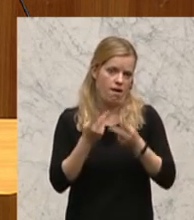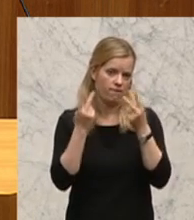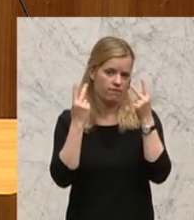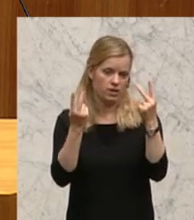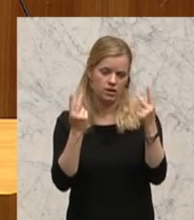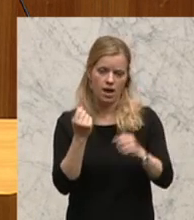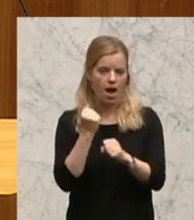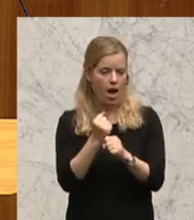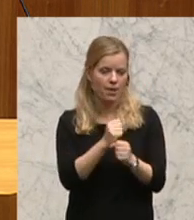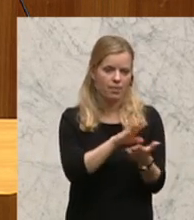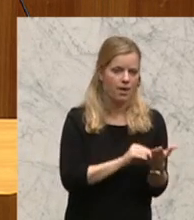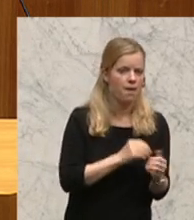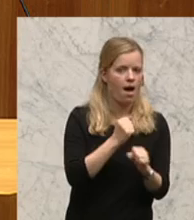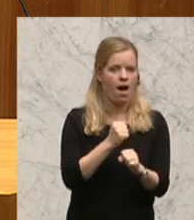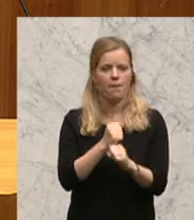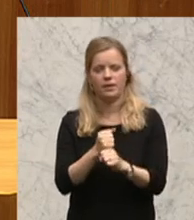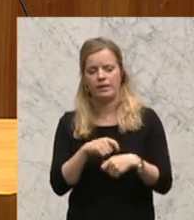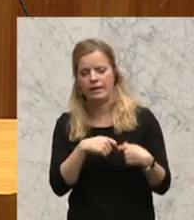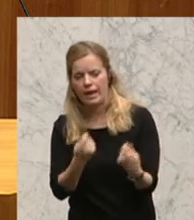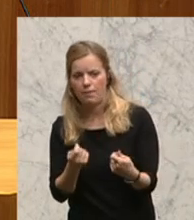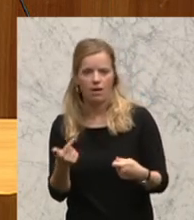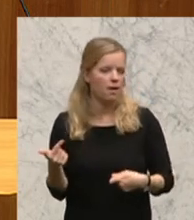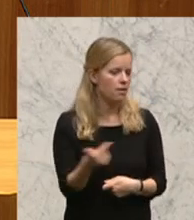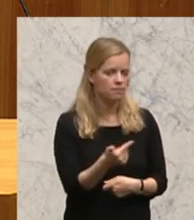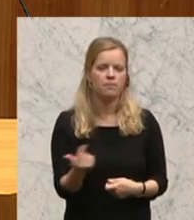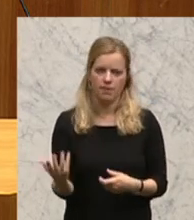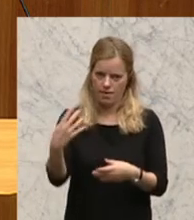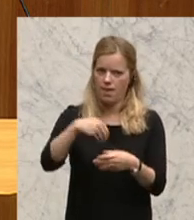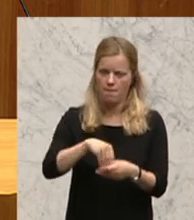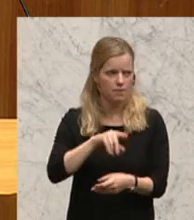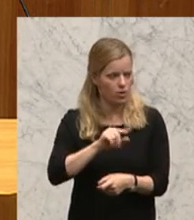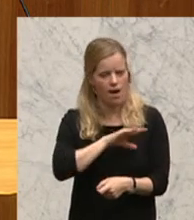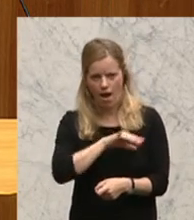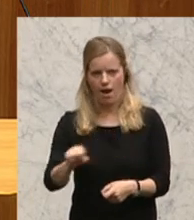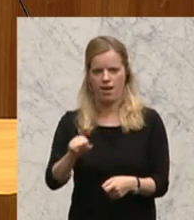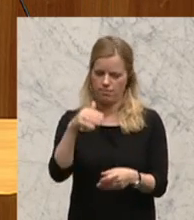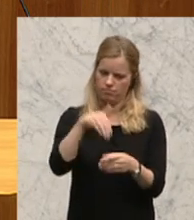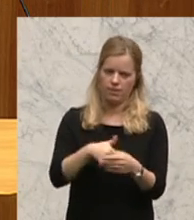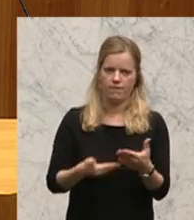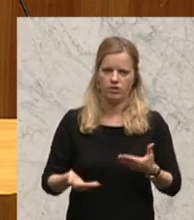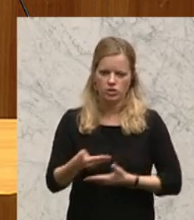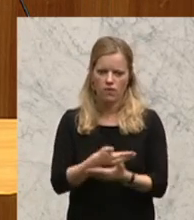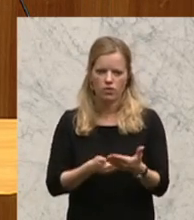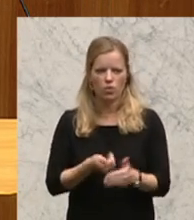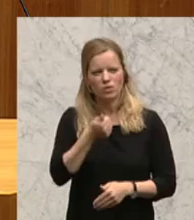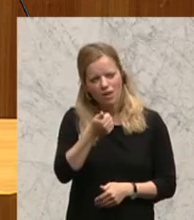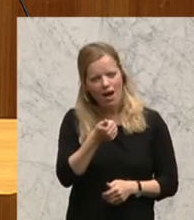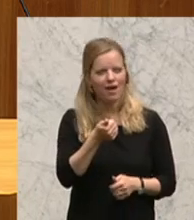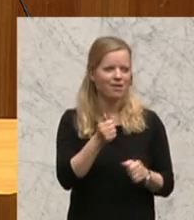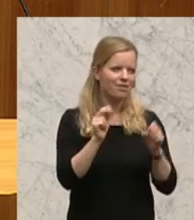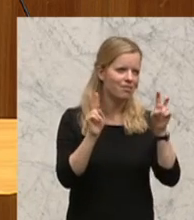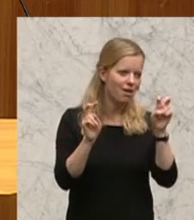Arbeitgeber, Arbeitgeberinnen. Und es gibt ja das eine oder andere Thema, das hier ungelöst ist und das eine oder andere,